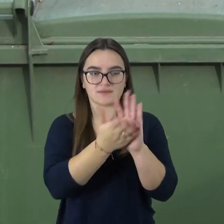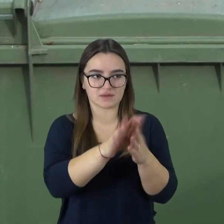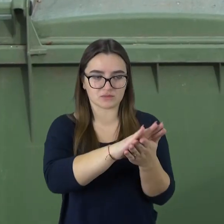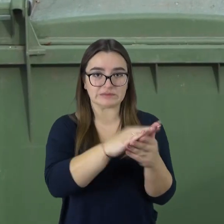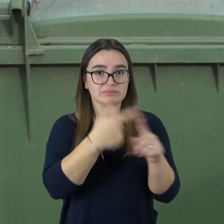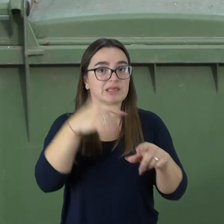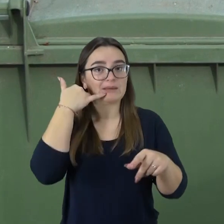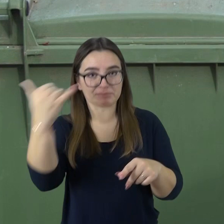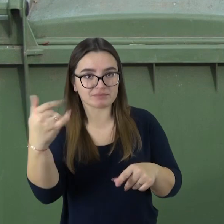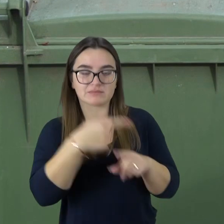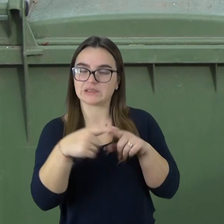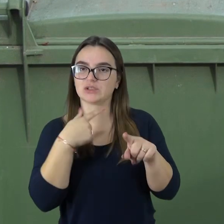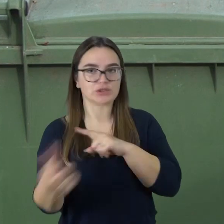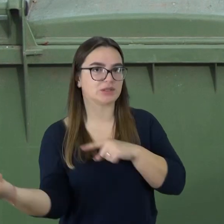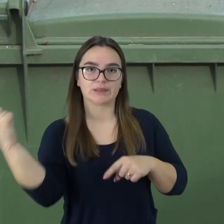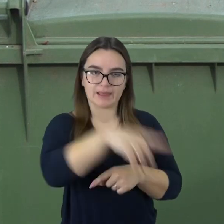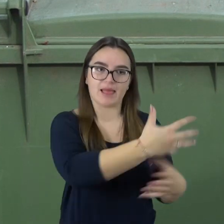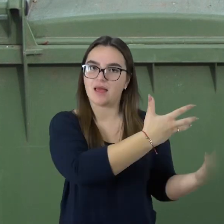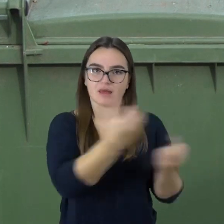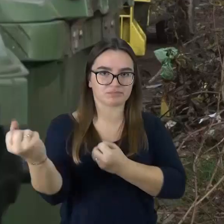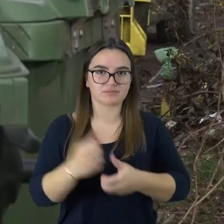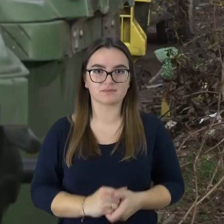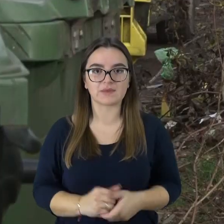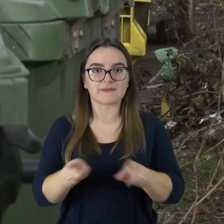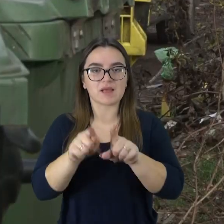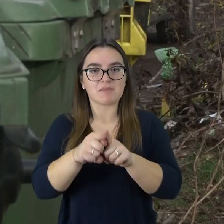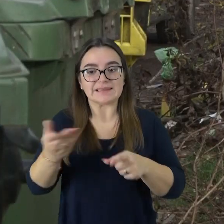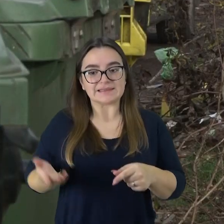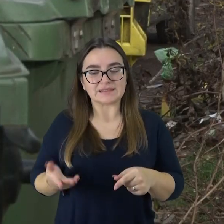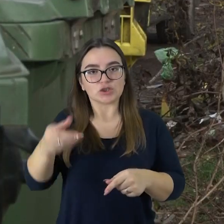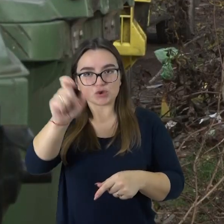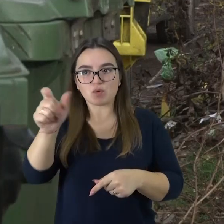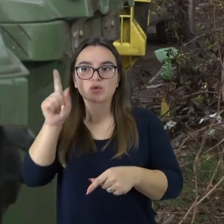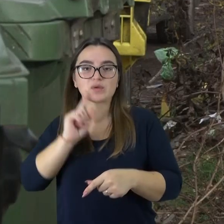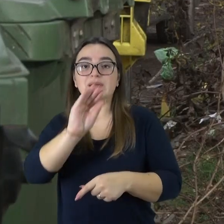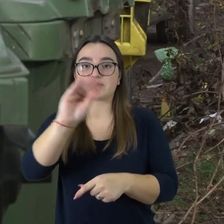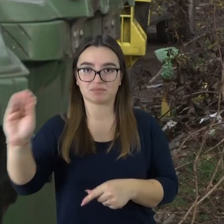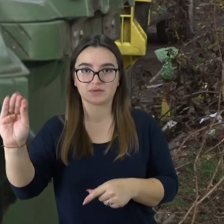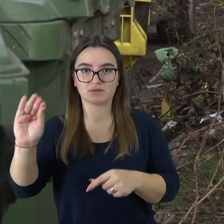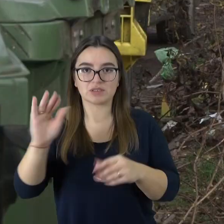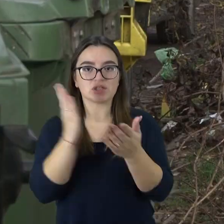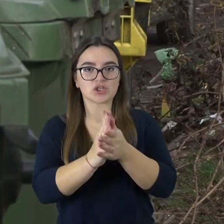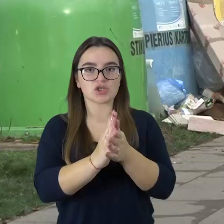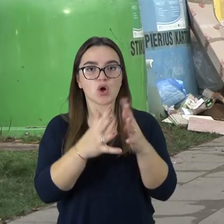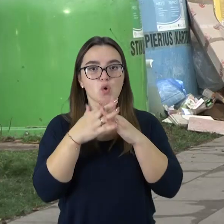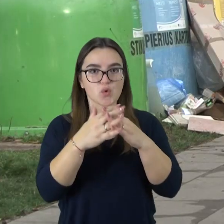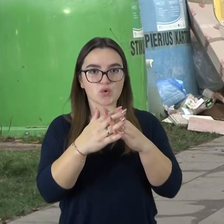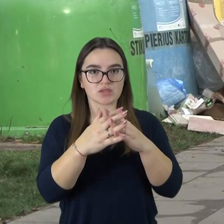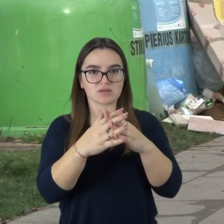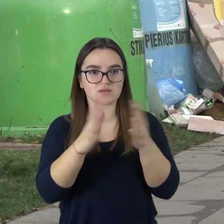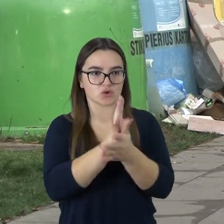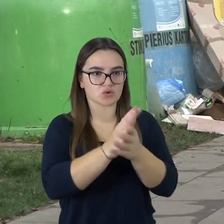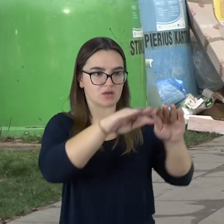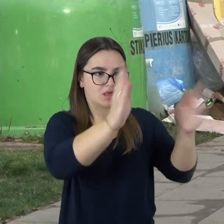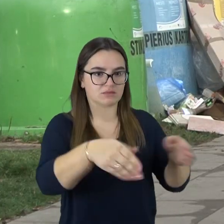situaciją ir išvežė stambe gabarite šiukšles. Bet tuo pačiu kreipėsi į gyventojų suprašymų atliekas mėsti ten, kur priklauso.